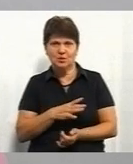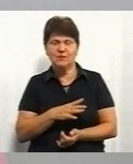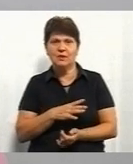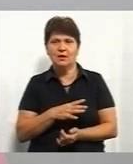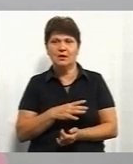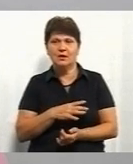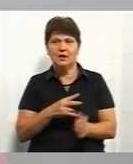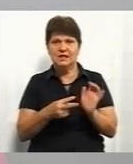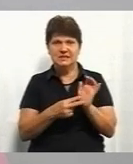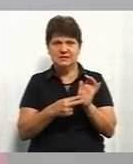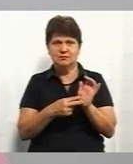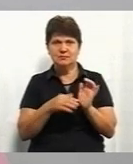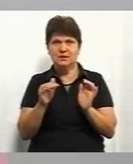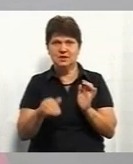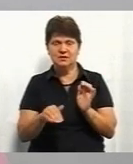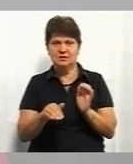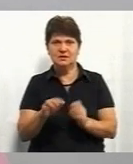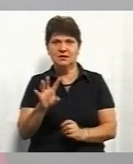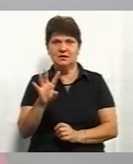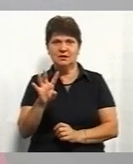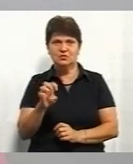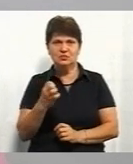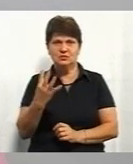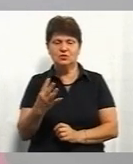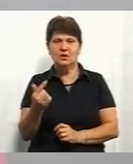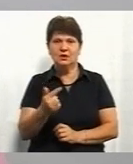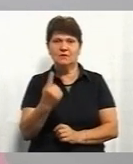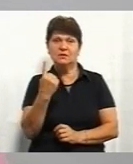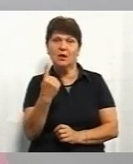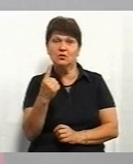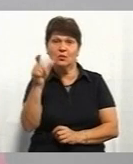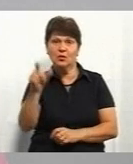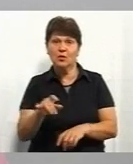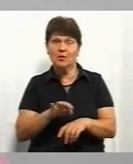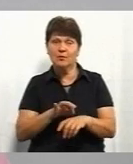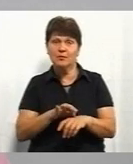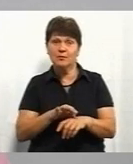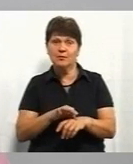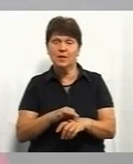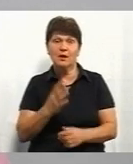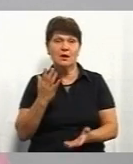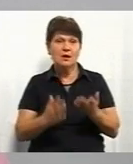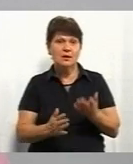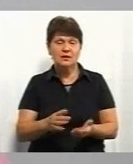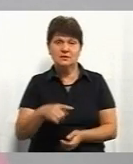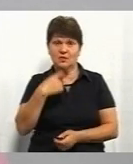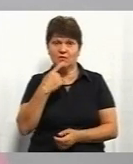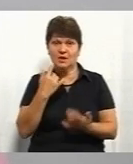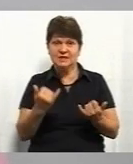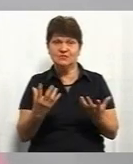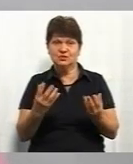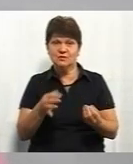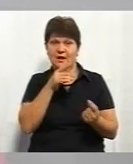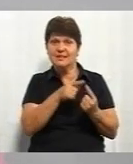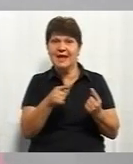коштує, скажімо так, 7404 гривні на одного пацієнта. Якщо говорити на сьогоднішній день по